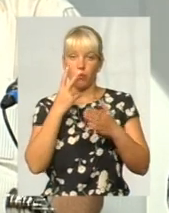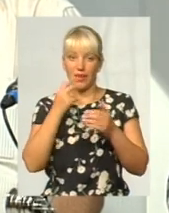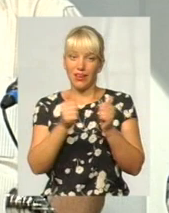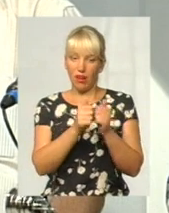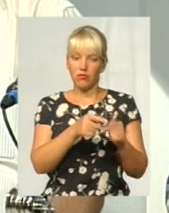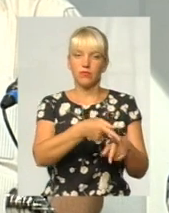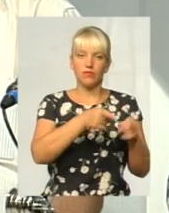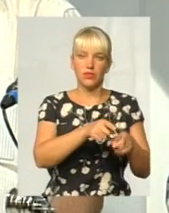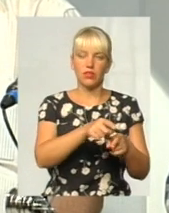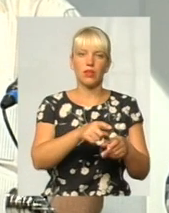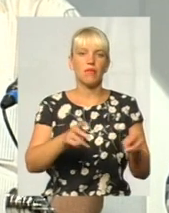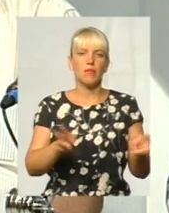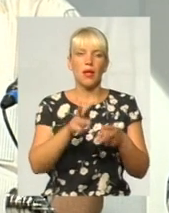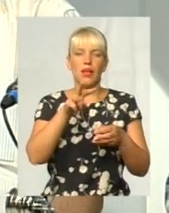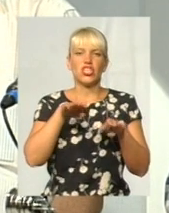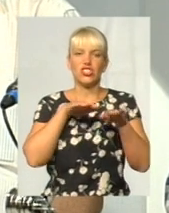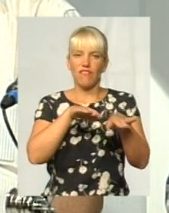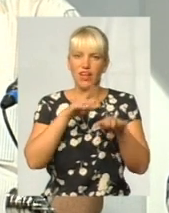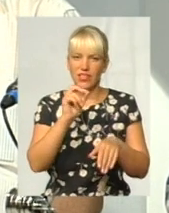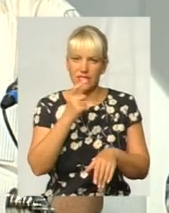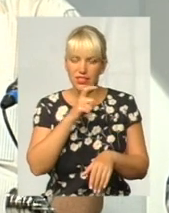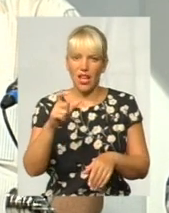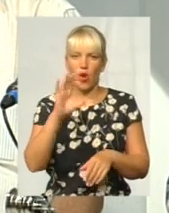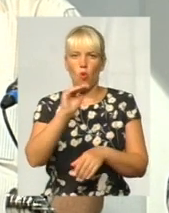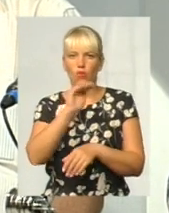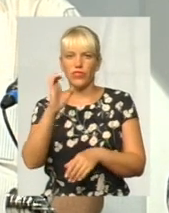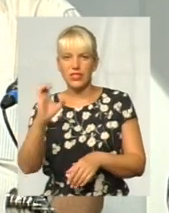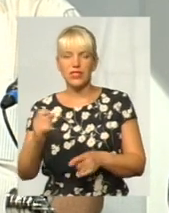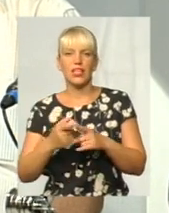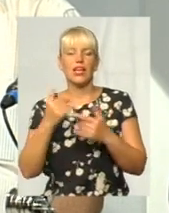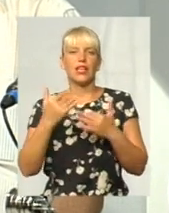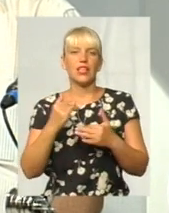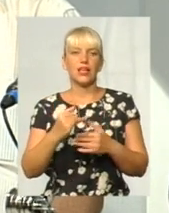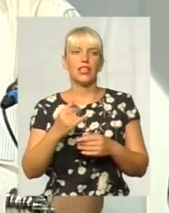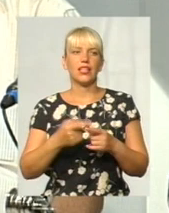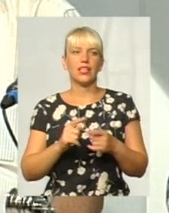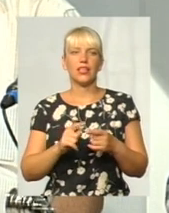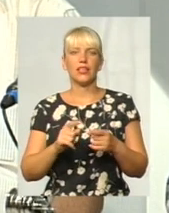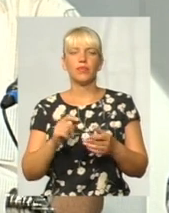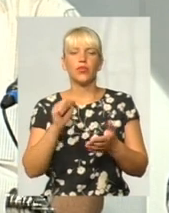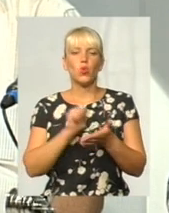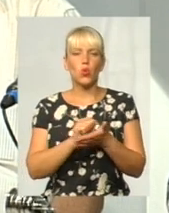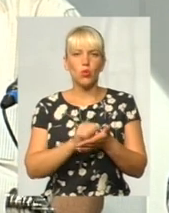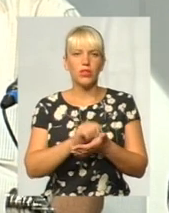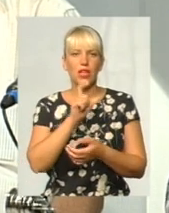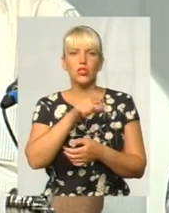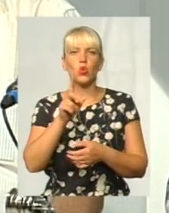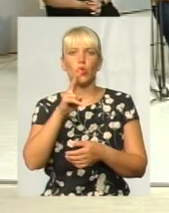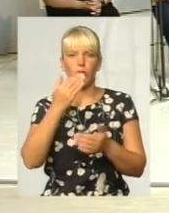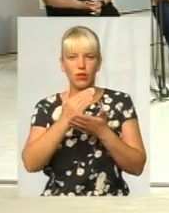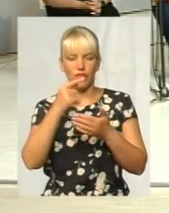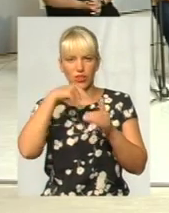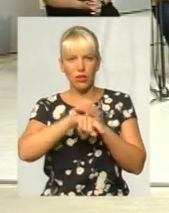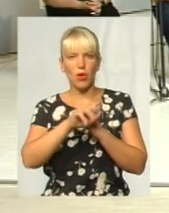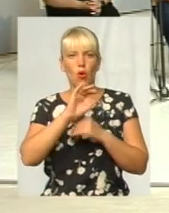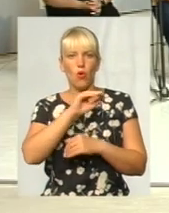І, фактично, все майно і швейного цеху, і офісних приміщень, і інших приміщень, і, відповідно, це, певно, мабуть, документація в людей, яка там знаходилась, вона знищена.